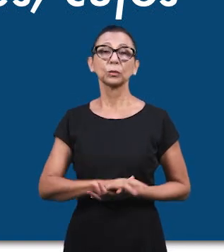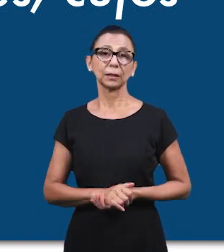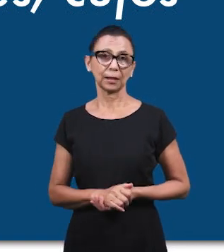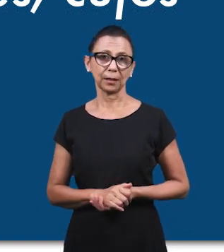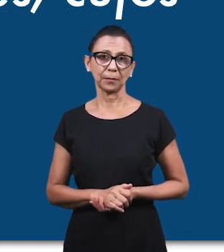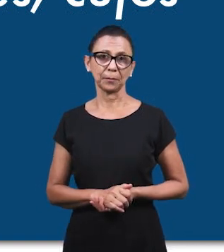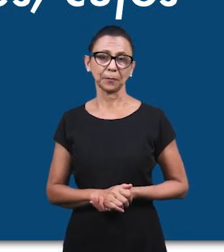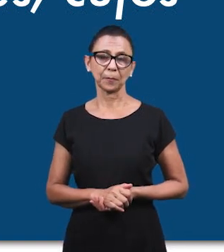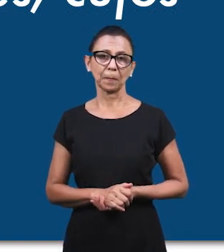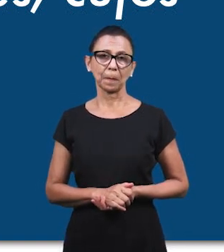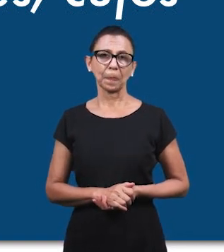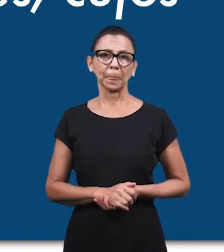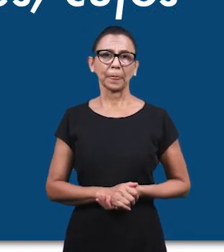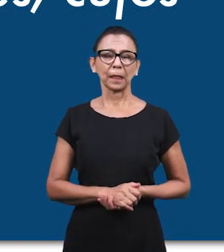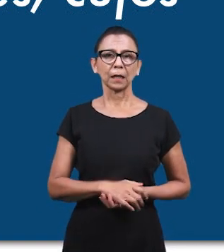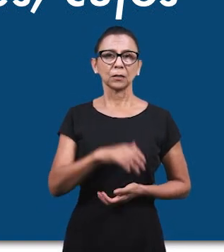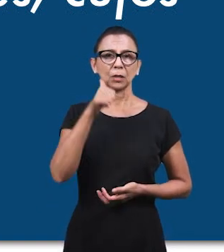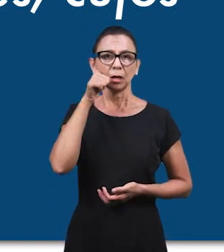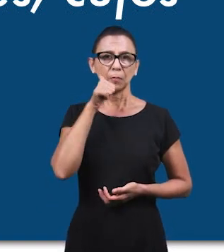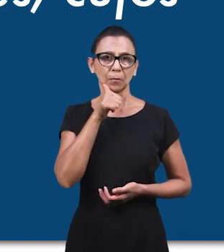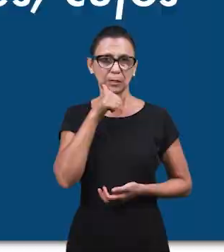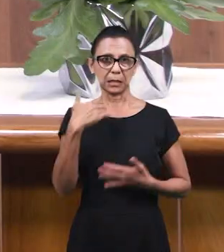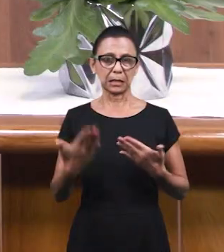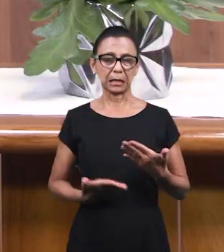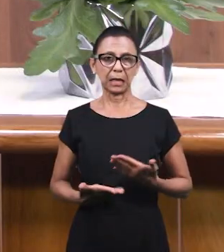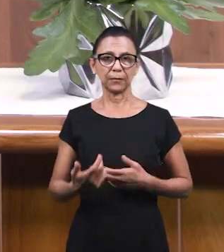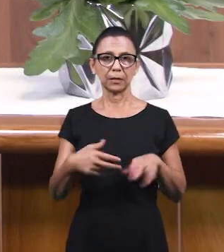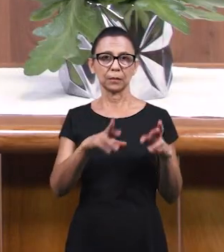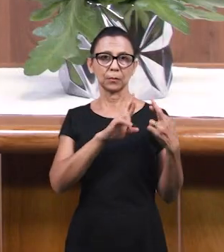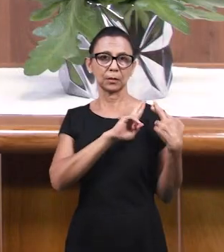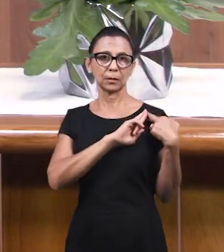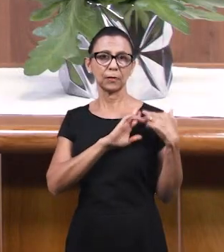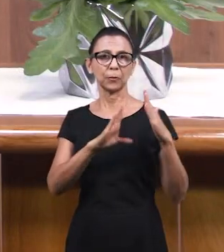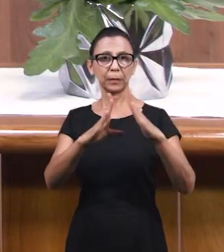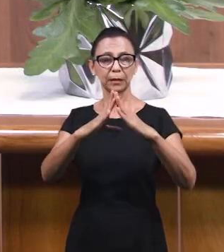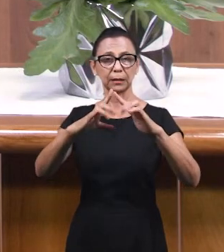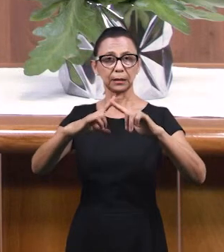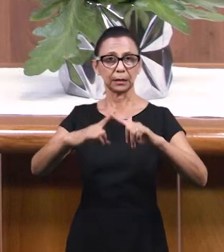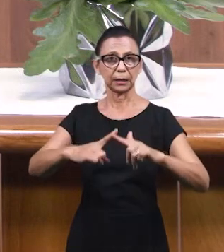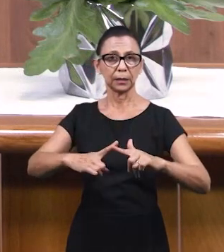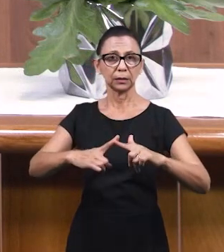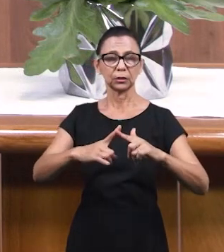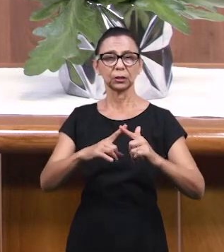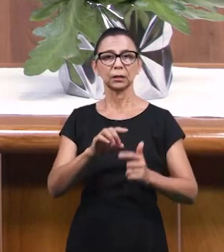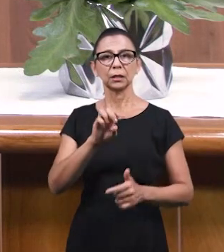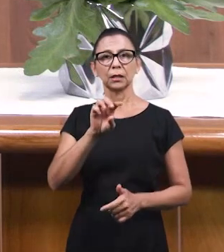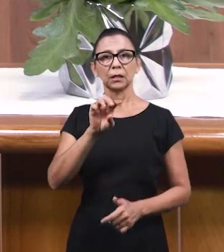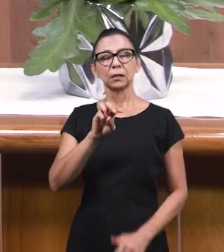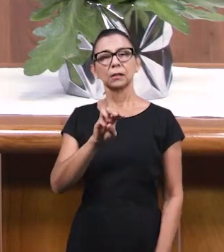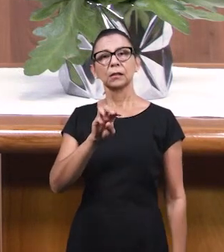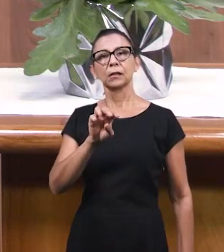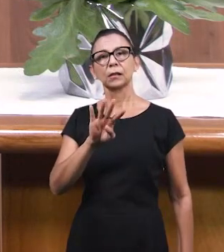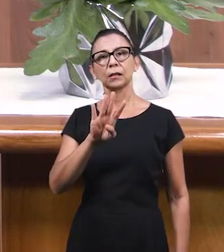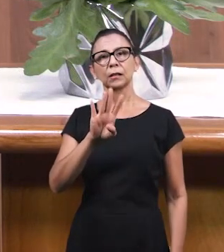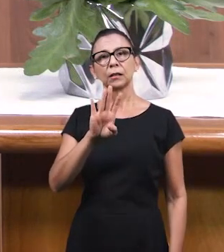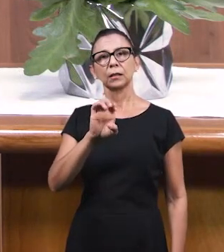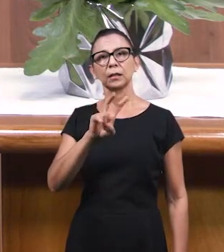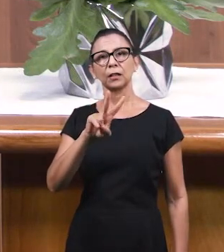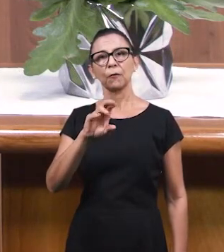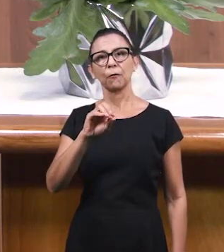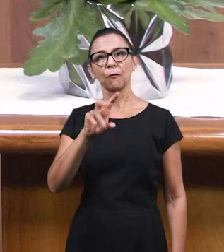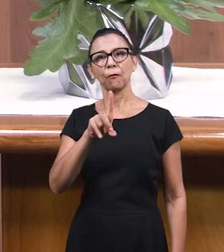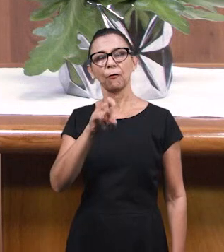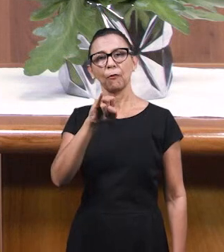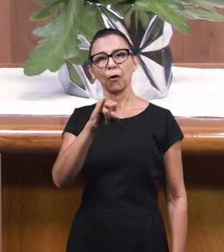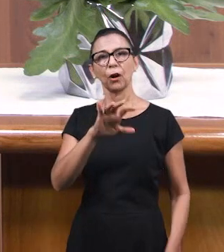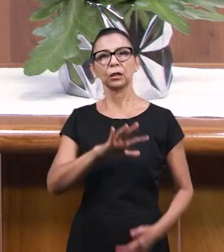4, 2 и 3. Это сестры, которые были в церкви, служили, но